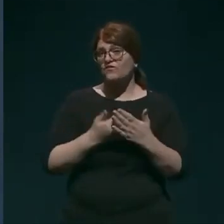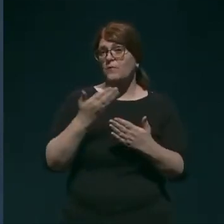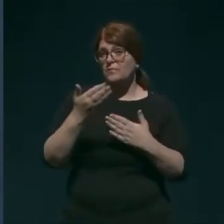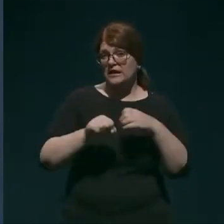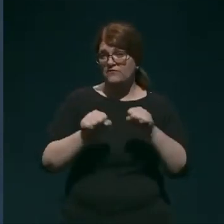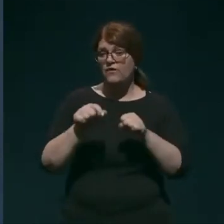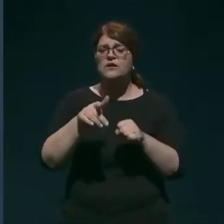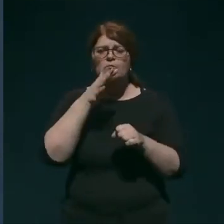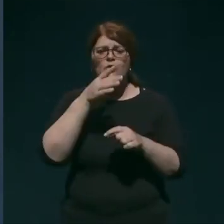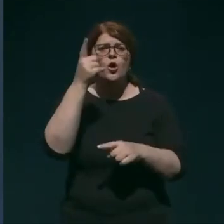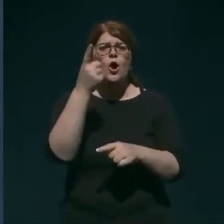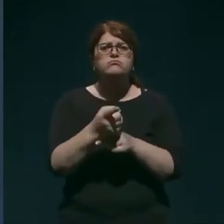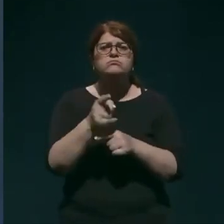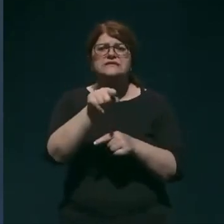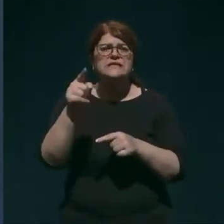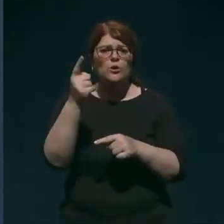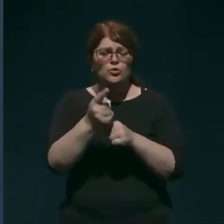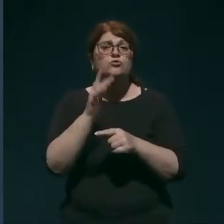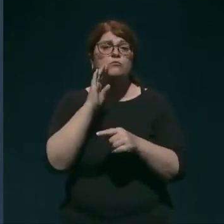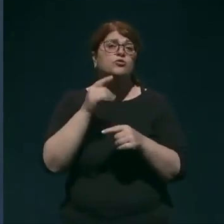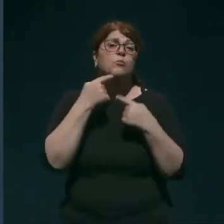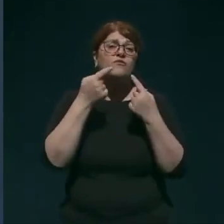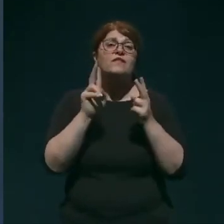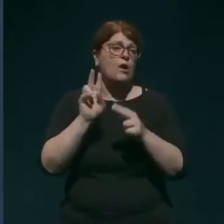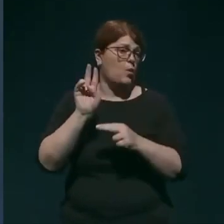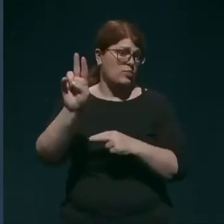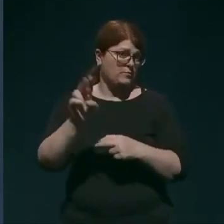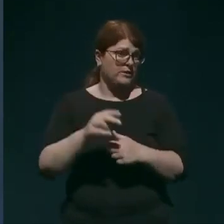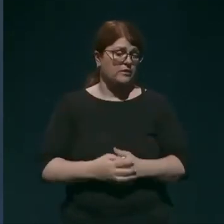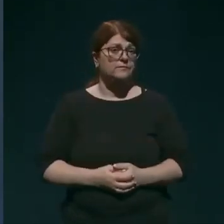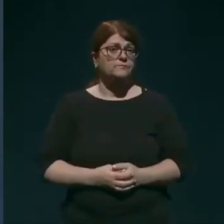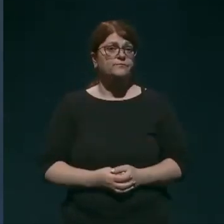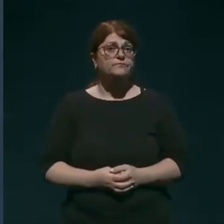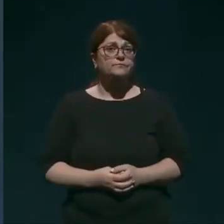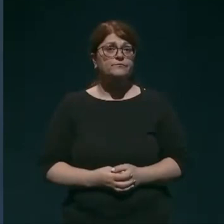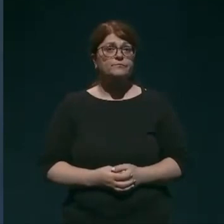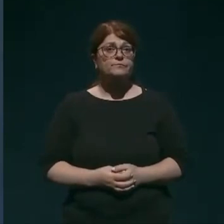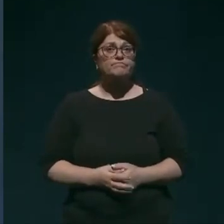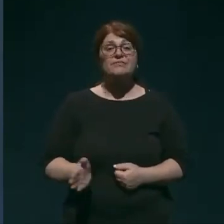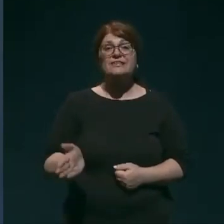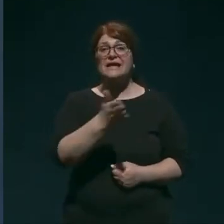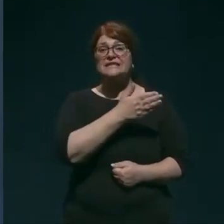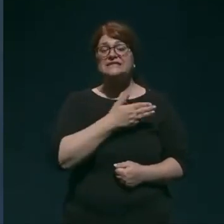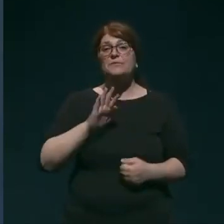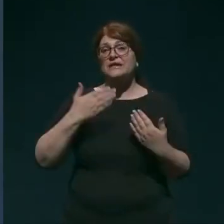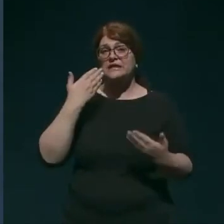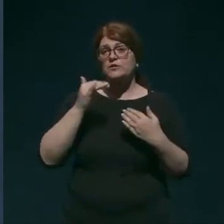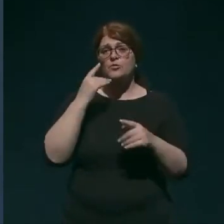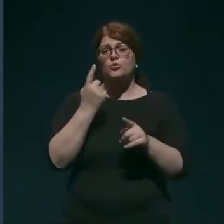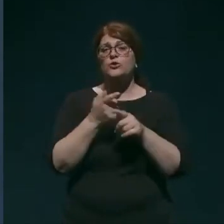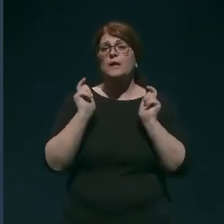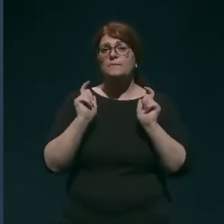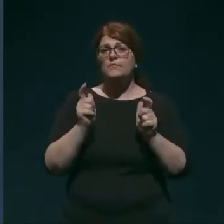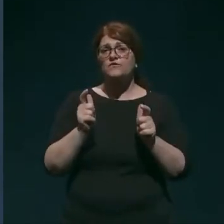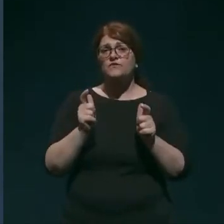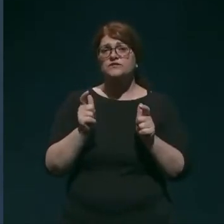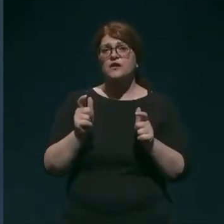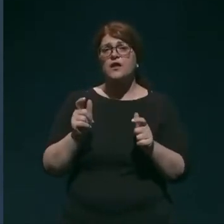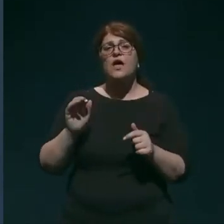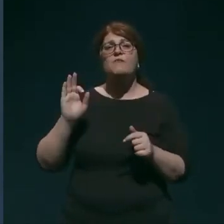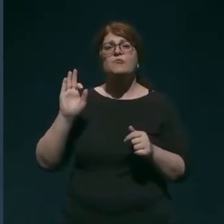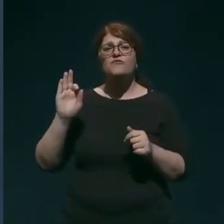odločevali, ti sprijemali nadaljne ukrepe. Z nami na sestanku je bil profesor Silvio Bruzafero,